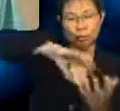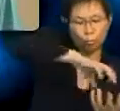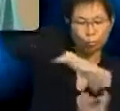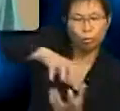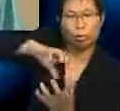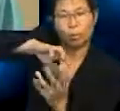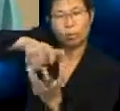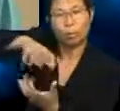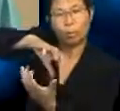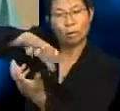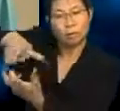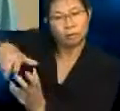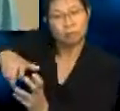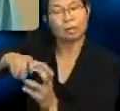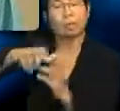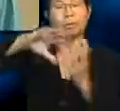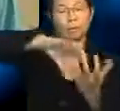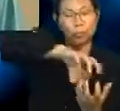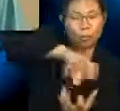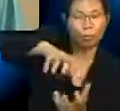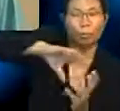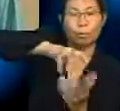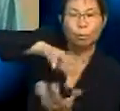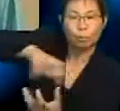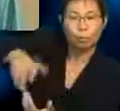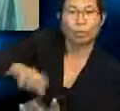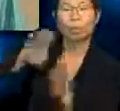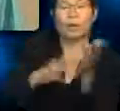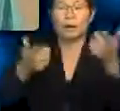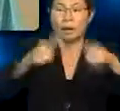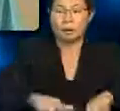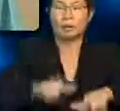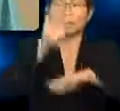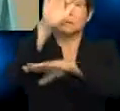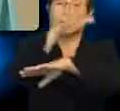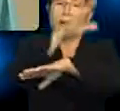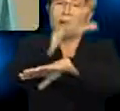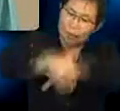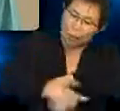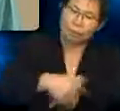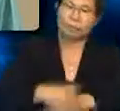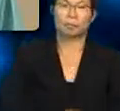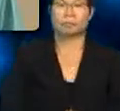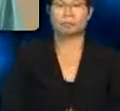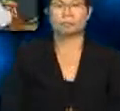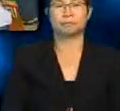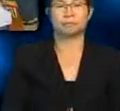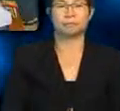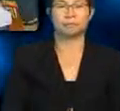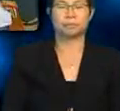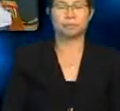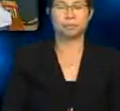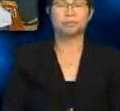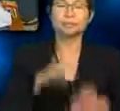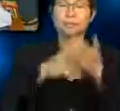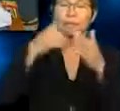pada paksinya, menyebabkan berlakunya siang dan malam. Ada